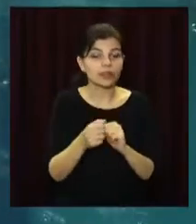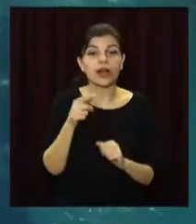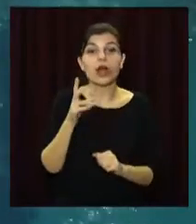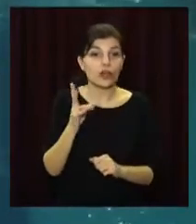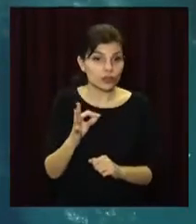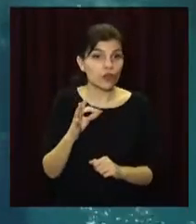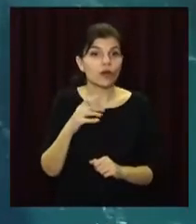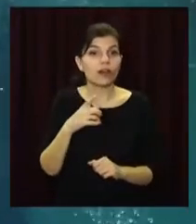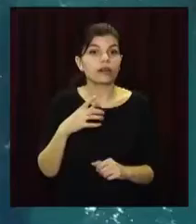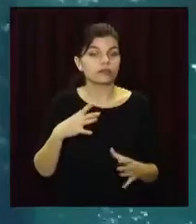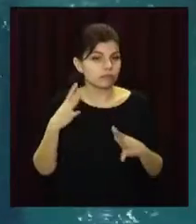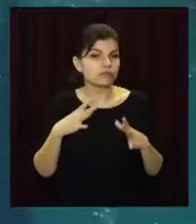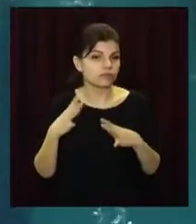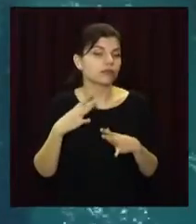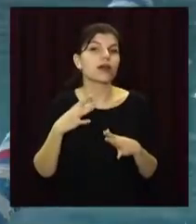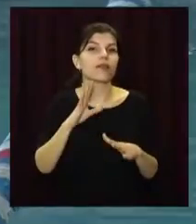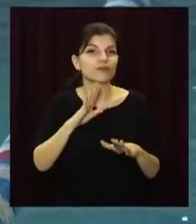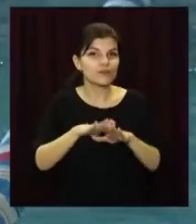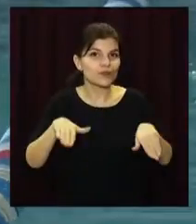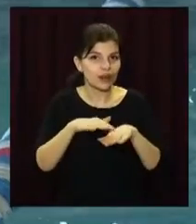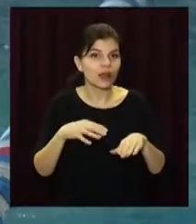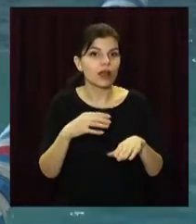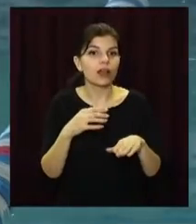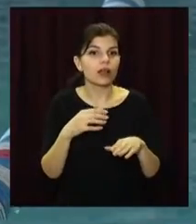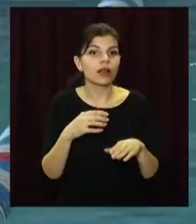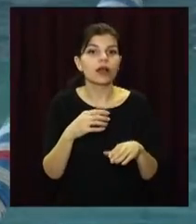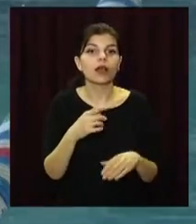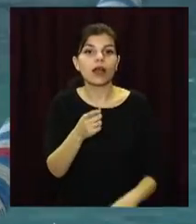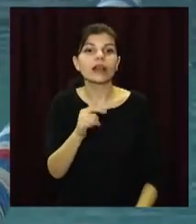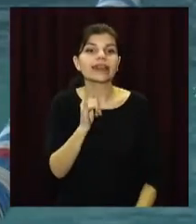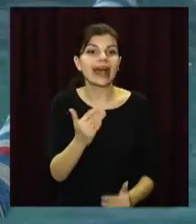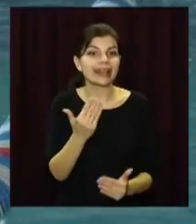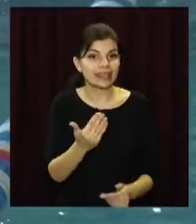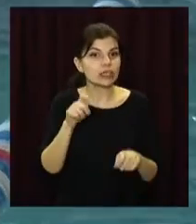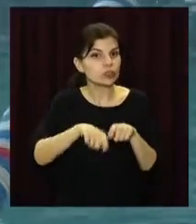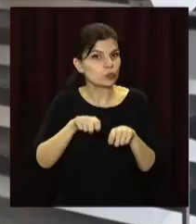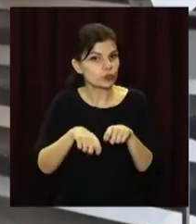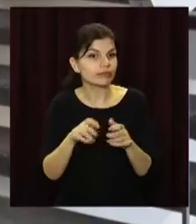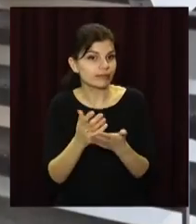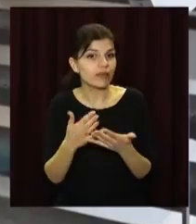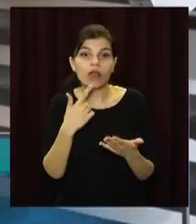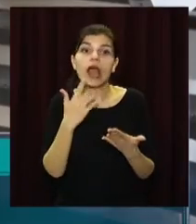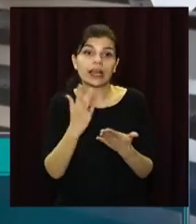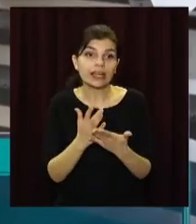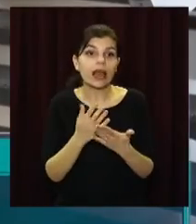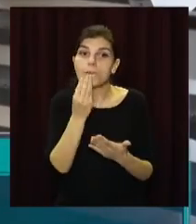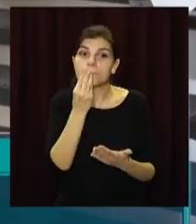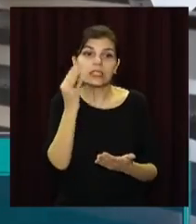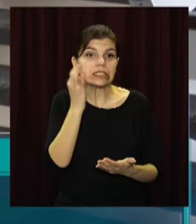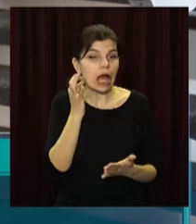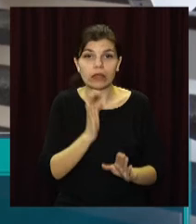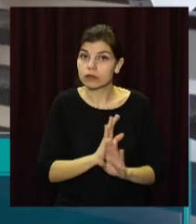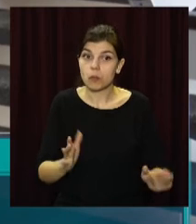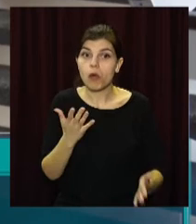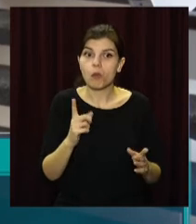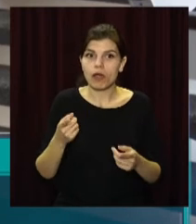Проте невиснажливі тренування для юної плавчини найскладніше. Випробування для неї інше. Є багато сладкого, тому що вес